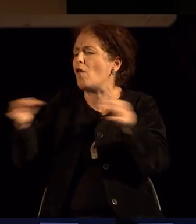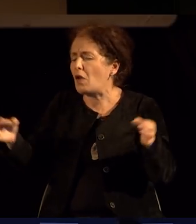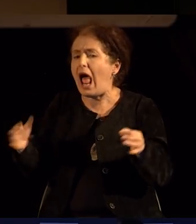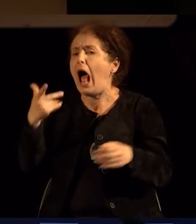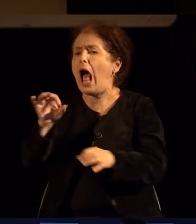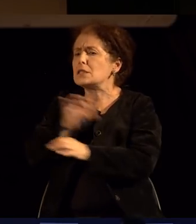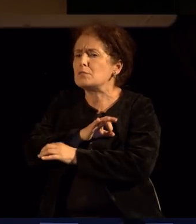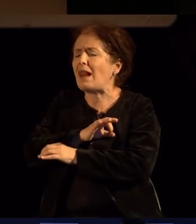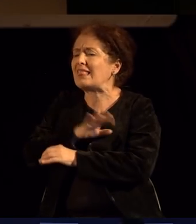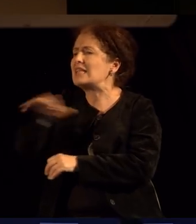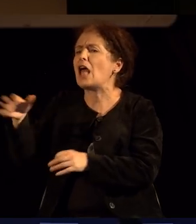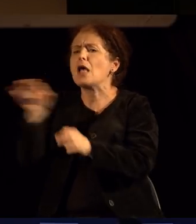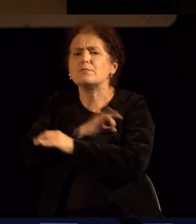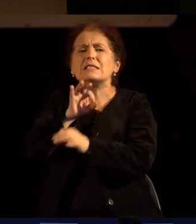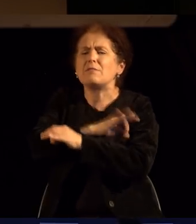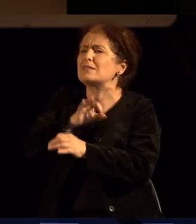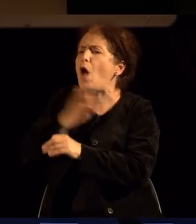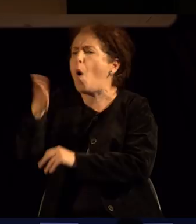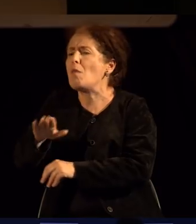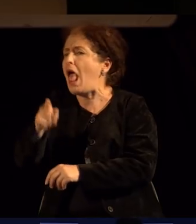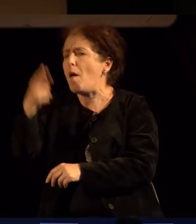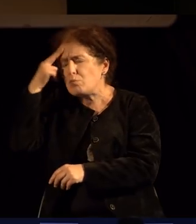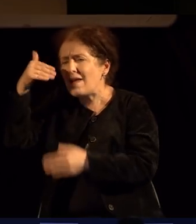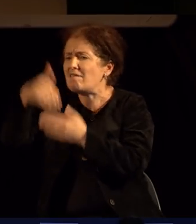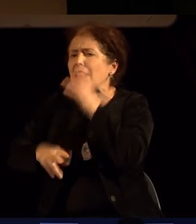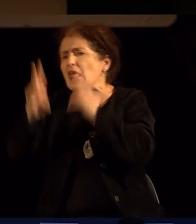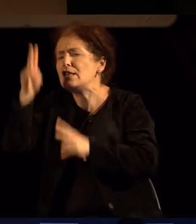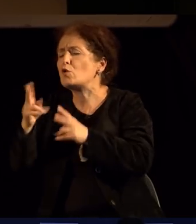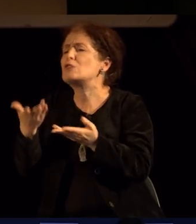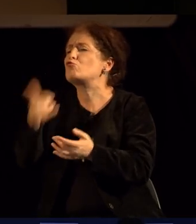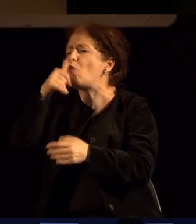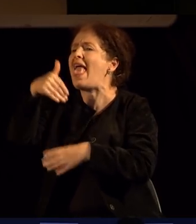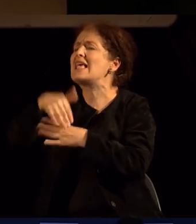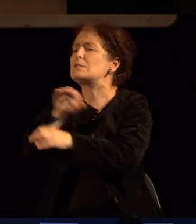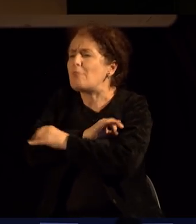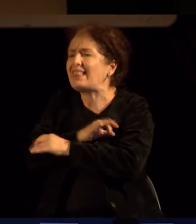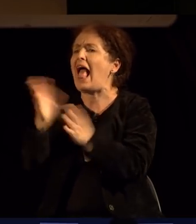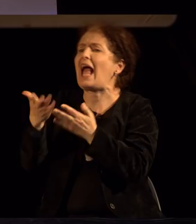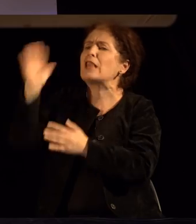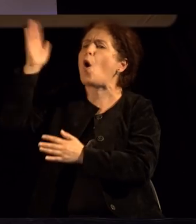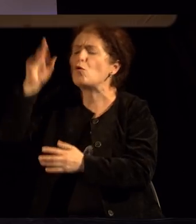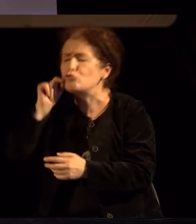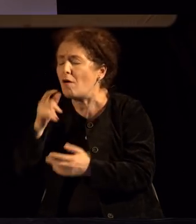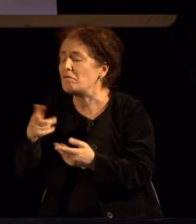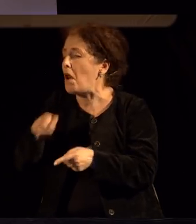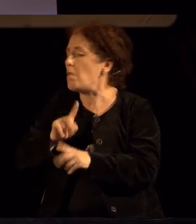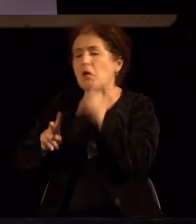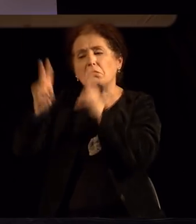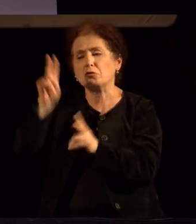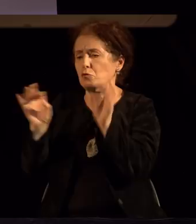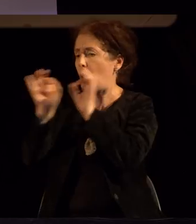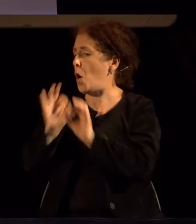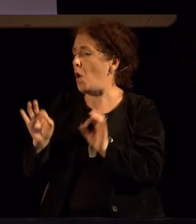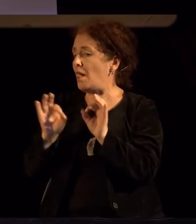Никој за тоа не зборува. И како што во школу го